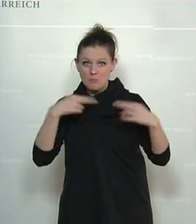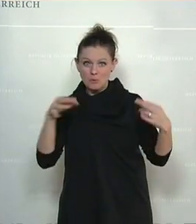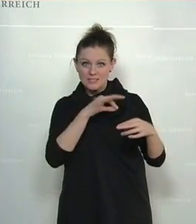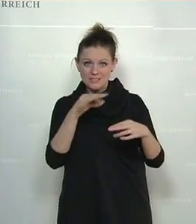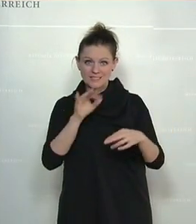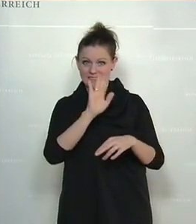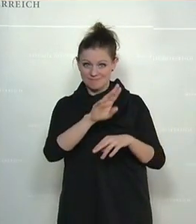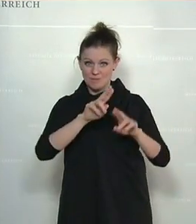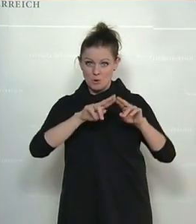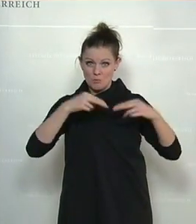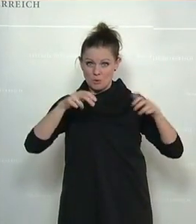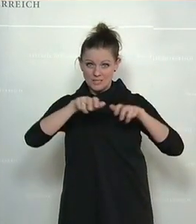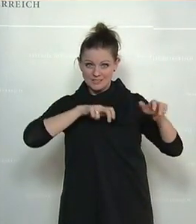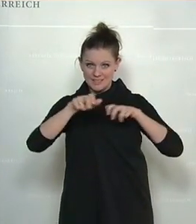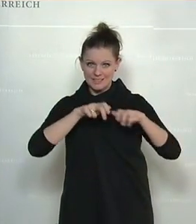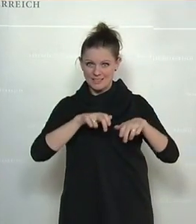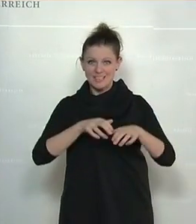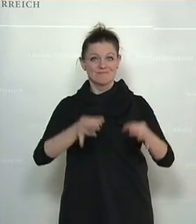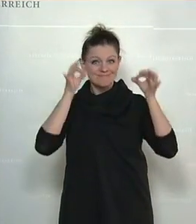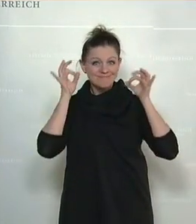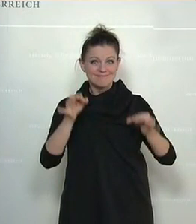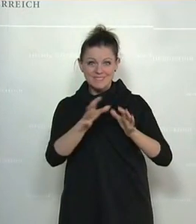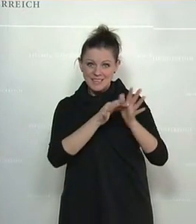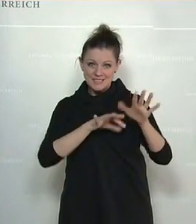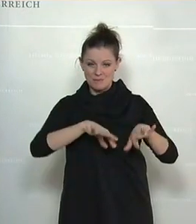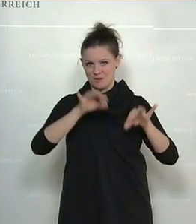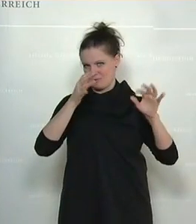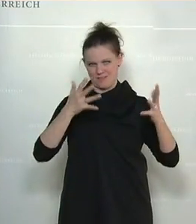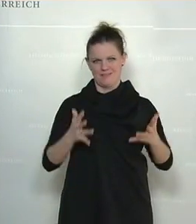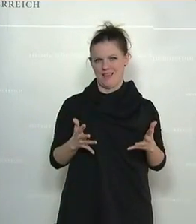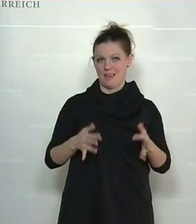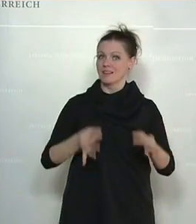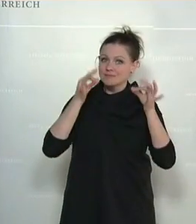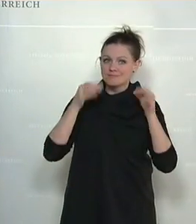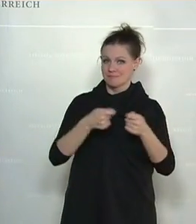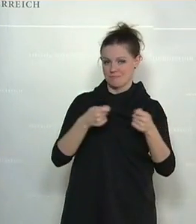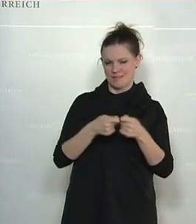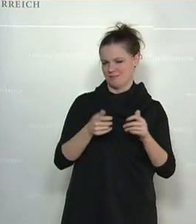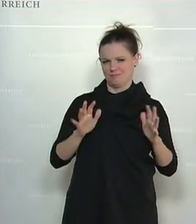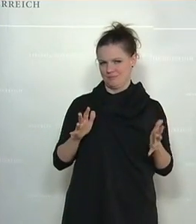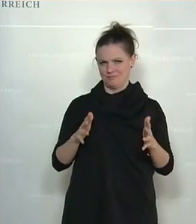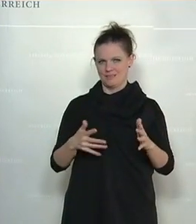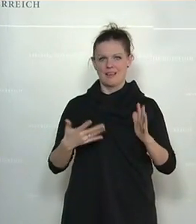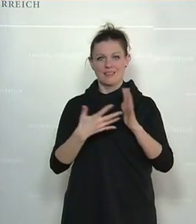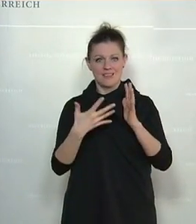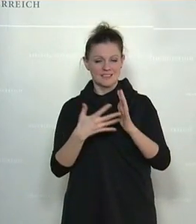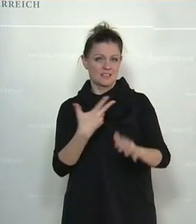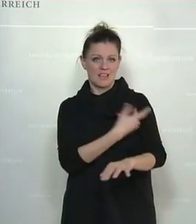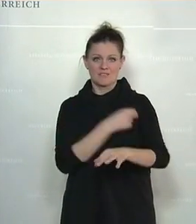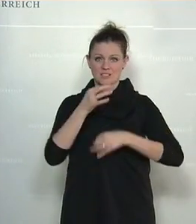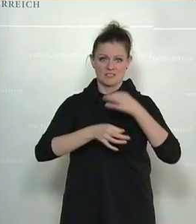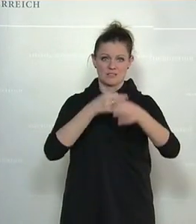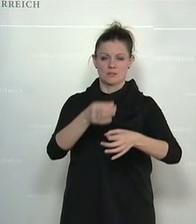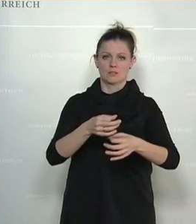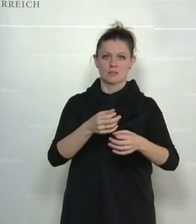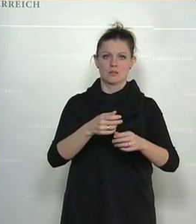Bundesregierung nicht immer die richtigen Rezepte gefunden haben und Maßnahmen, weder in einer Test, in einer Impfstrategie, wo das einmal